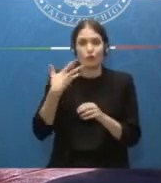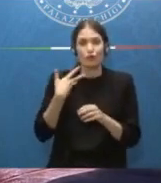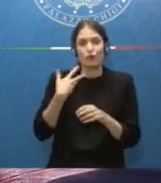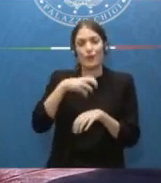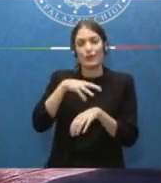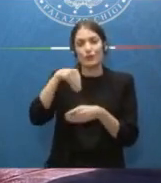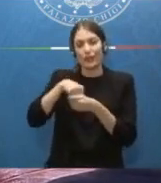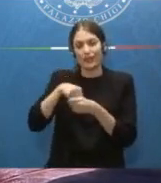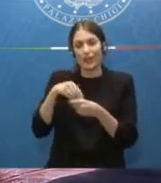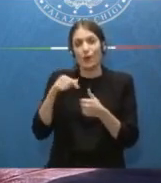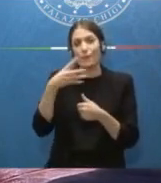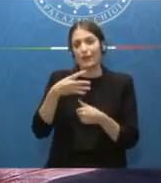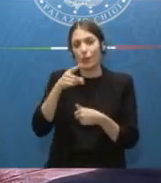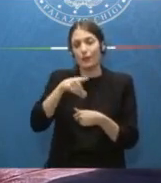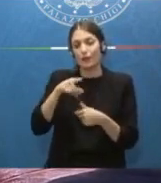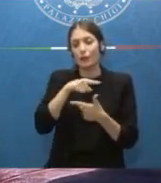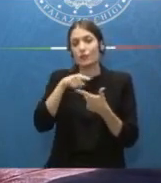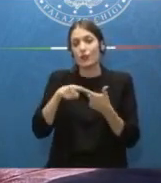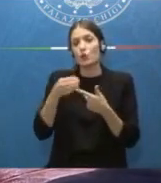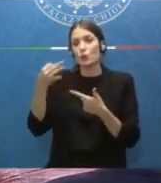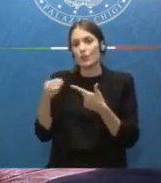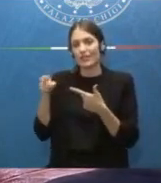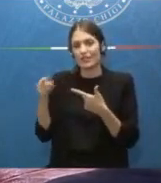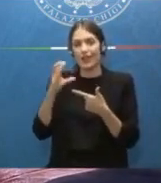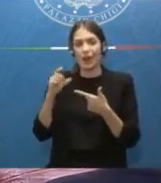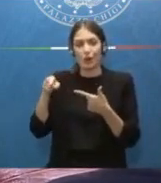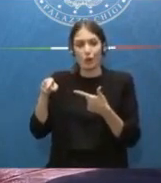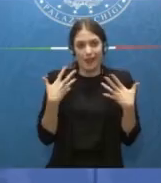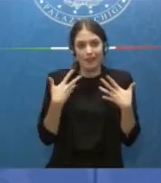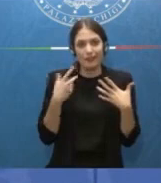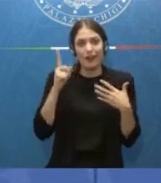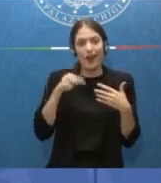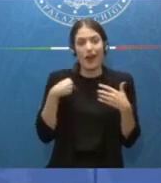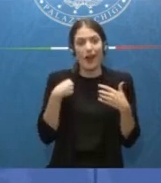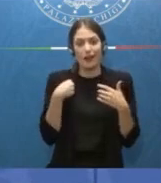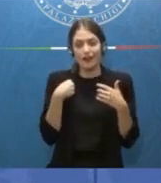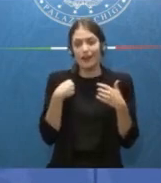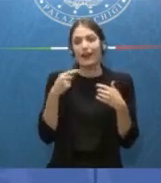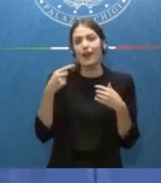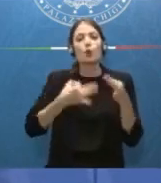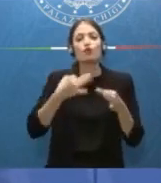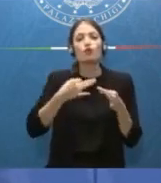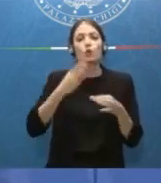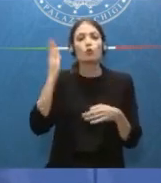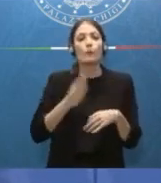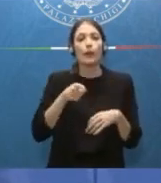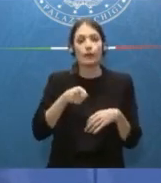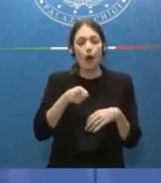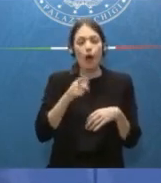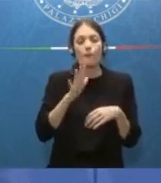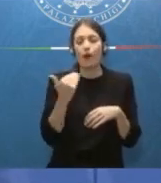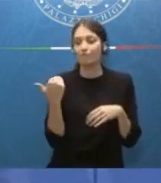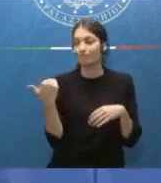Piantenosi, il Ministro della Giustizia Carlo Nordio, il Ministro della Salute Orazio Schillaci, ovviamente pavaglio al Ministro Nordio, che però nei giorni